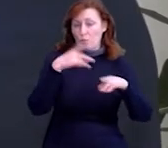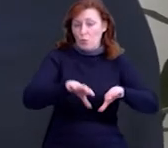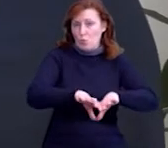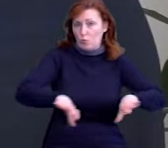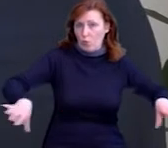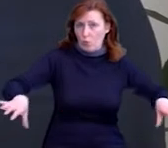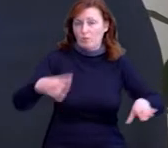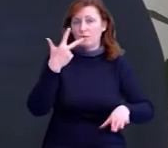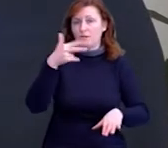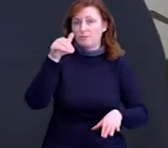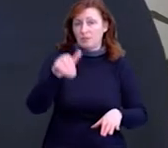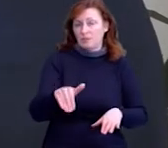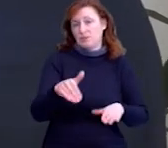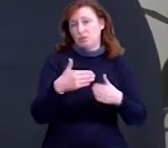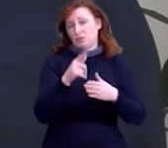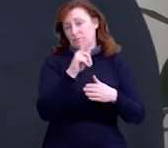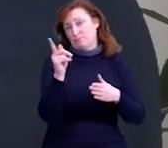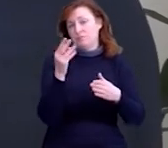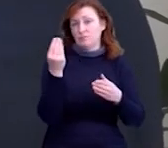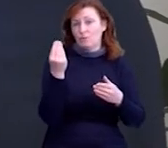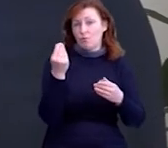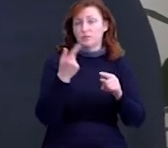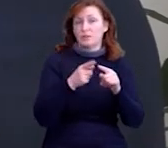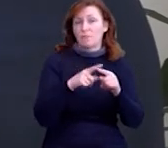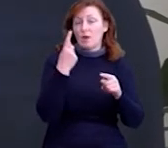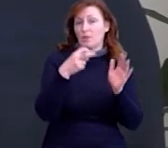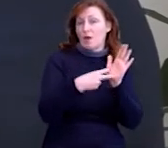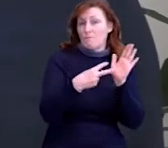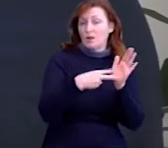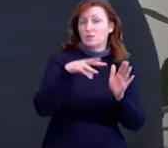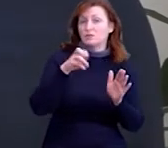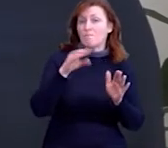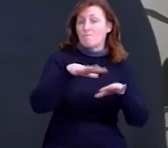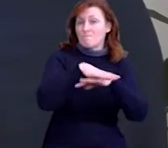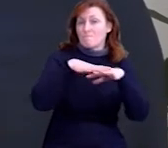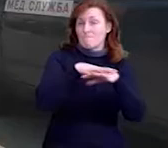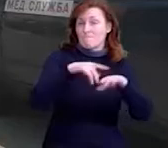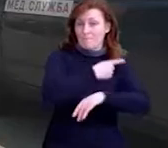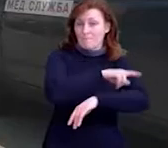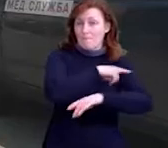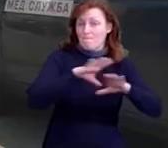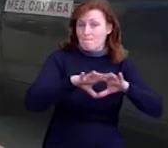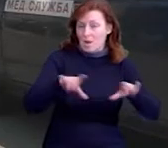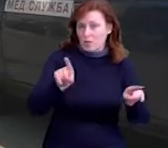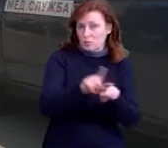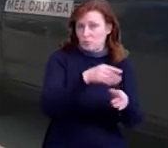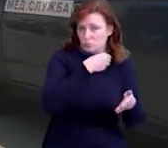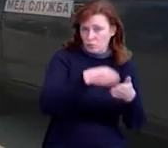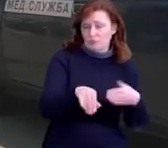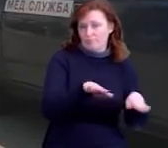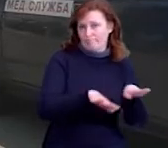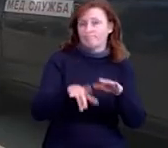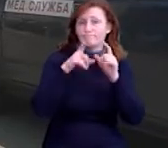3 тисячі з невеличким хвостиком, вартість рулону марлі 100 метрова за 8 тисяч. В мобілізаційній бригаді